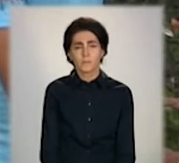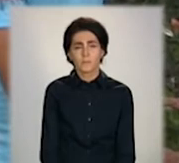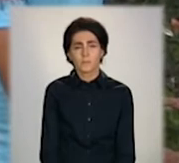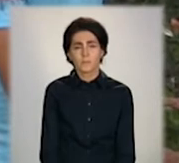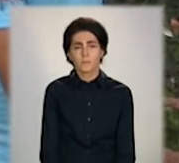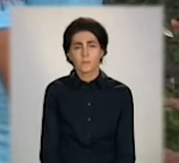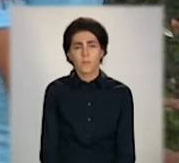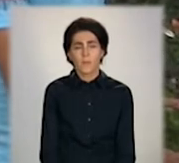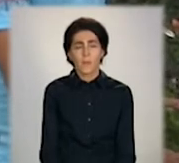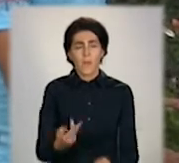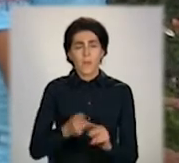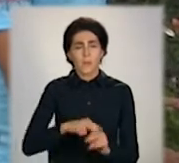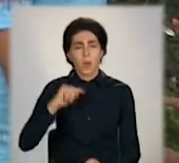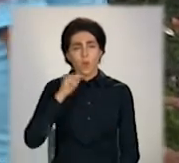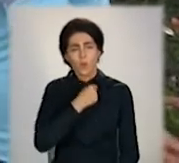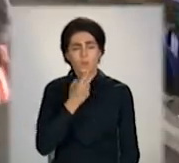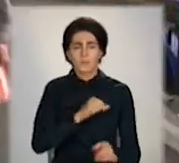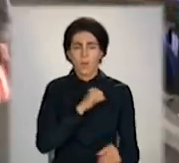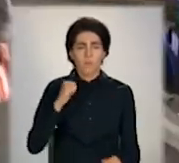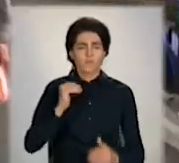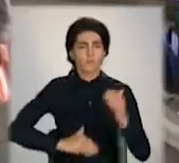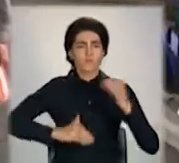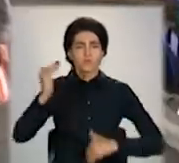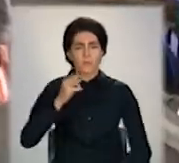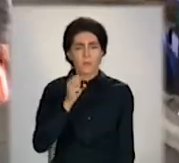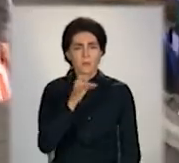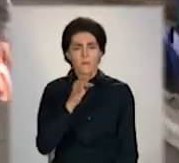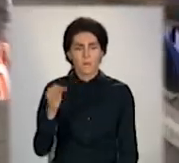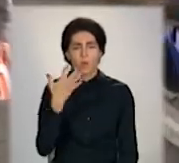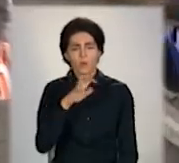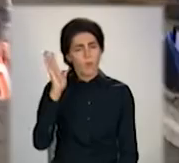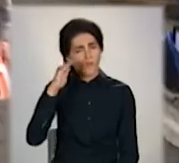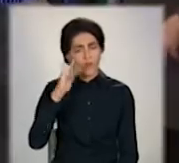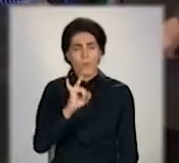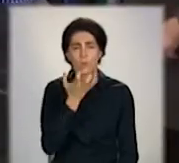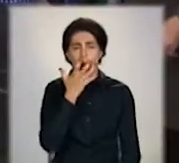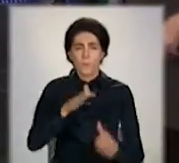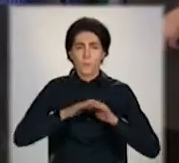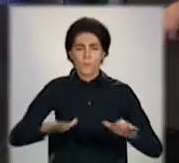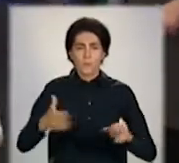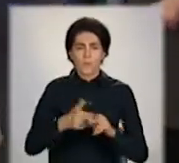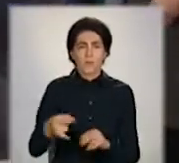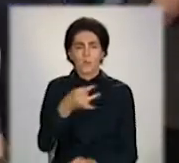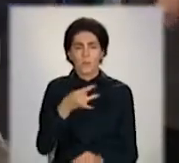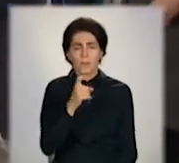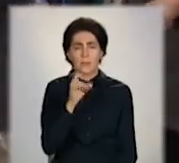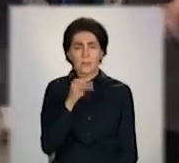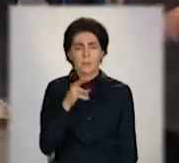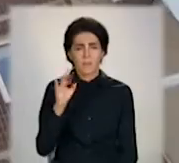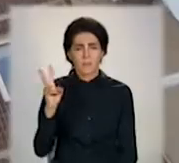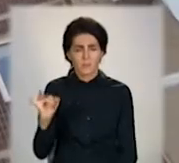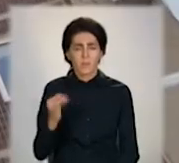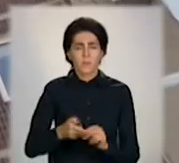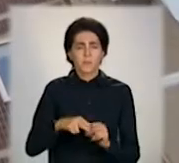Замість економії найвищі в місті тарифи на опалення та гарячу воду. В будинках мікрорайону Хіміг ще 15